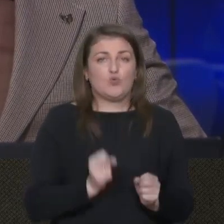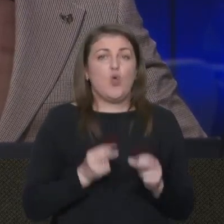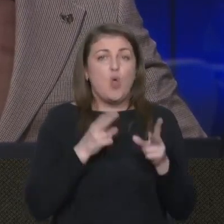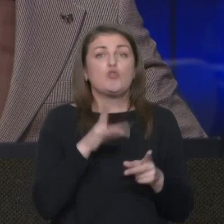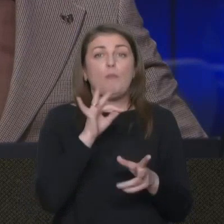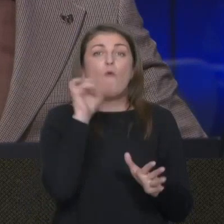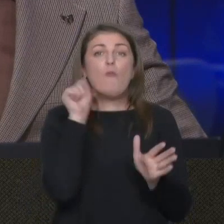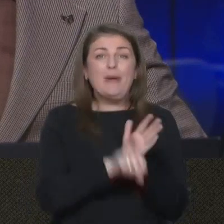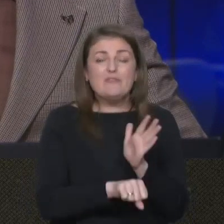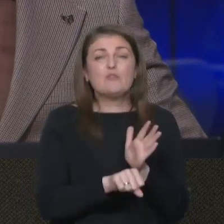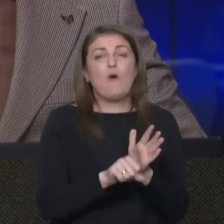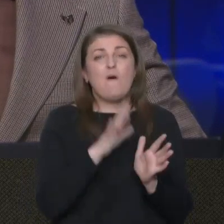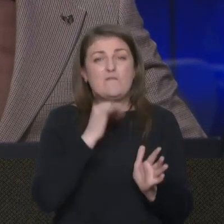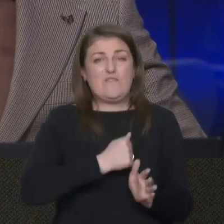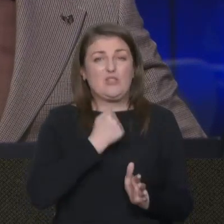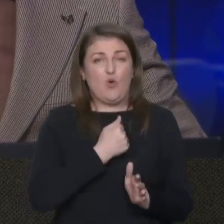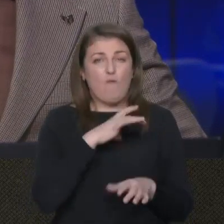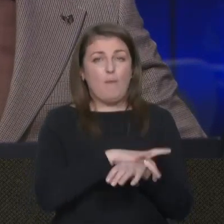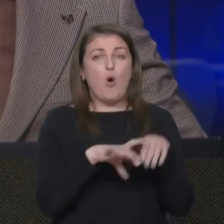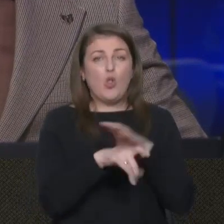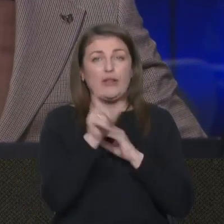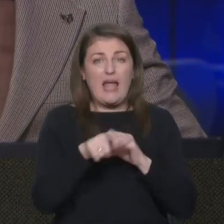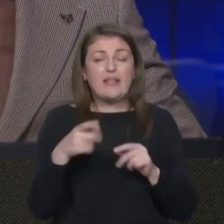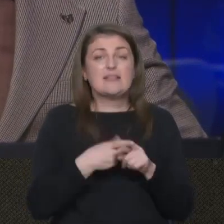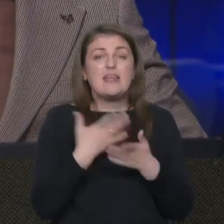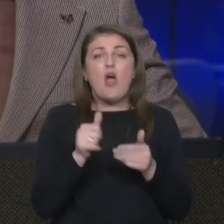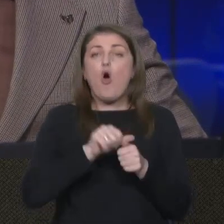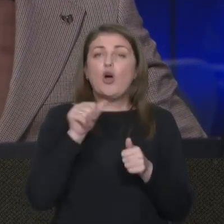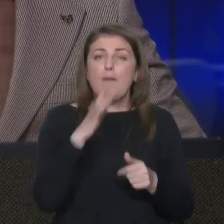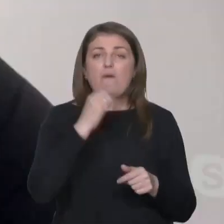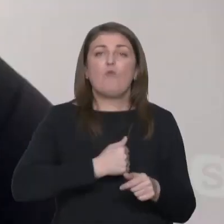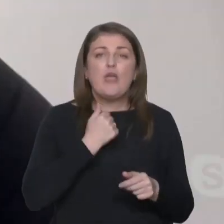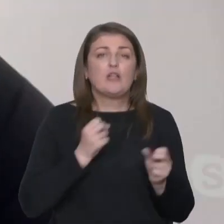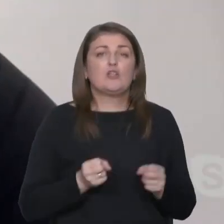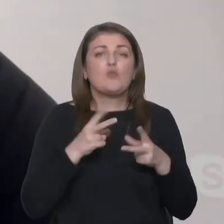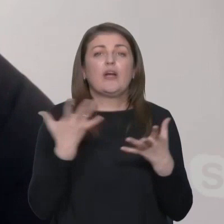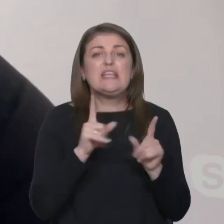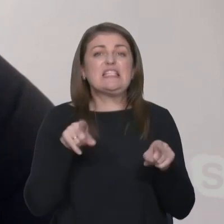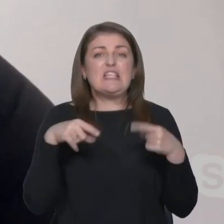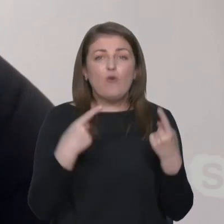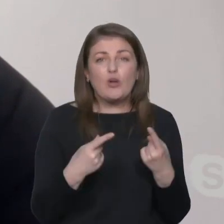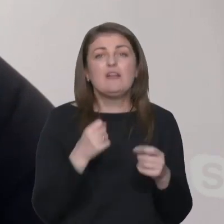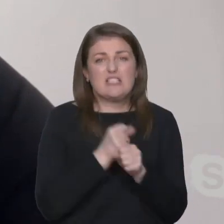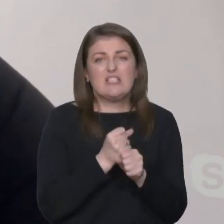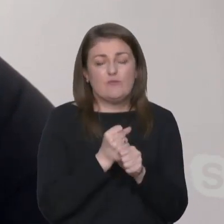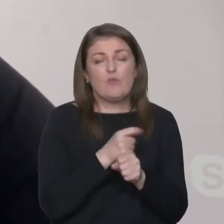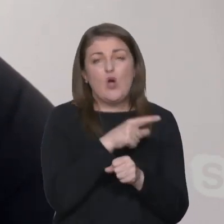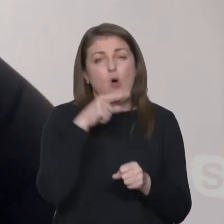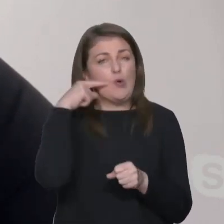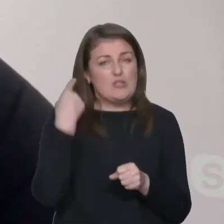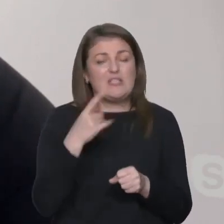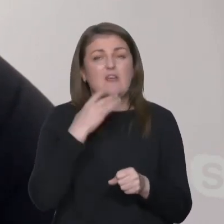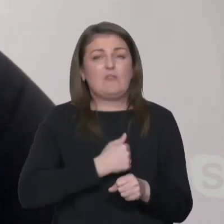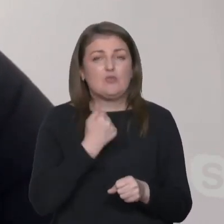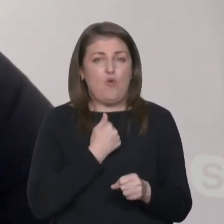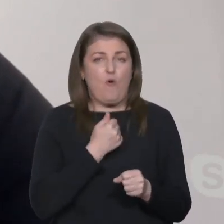військовополонених – це є окремий воєнний злочин, який створили і скоїли російські військові